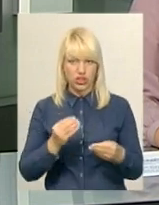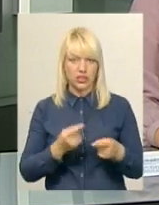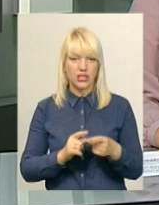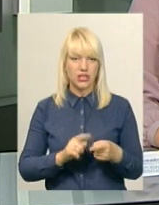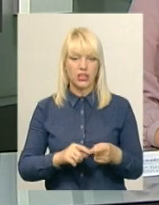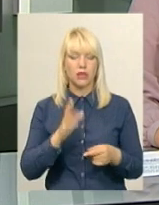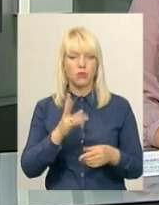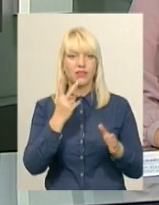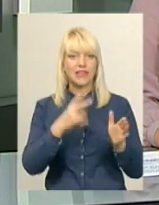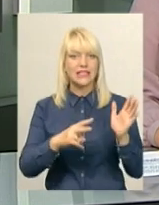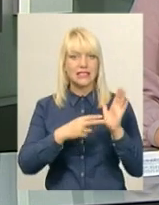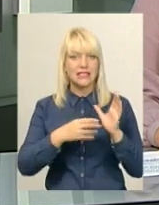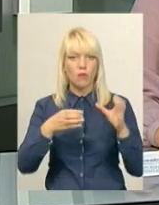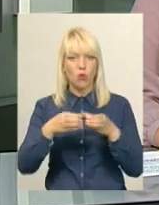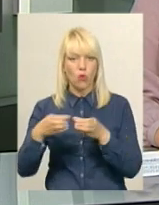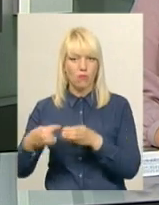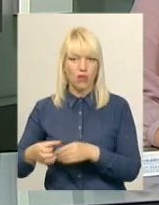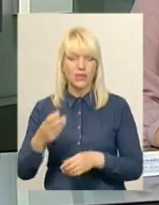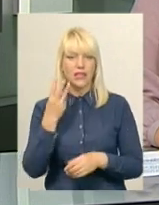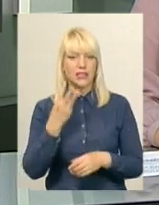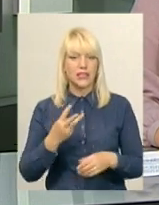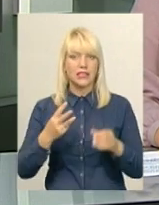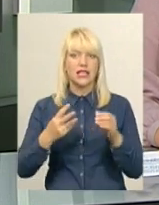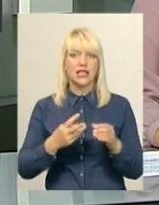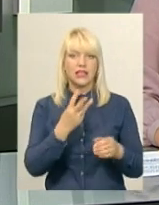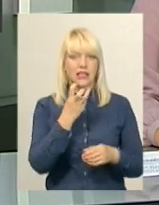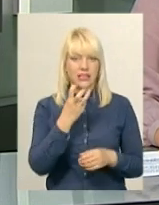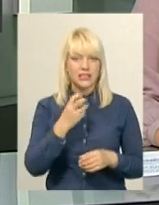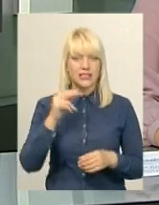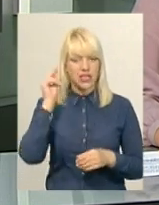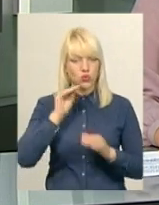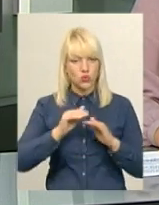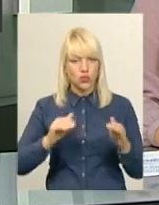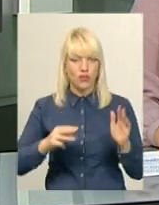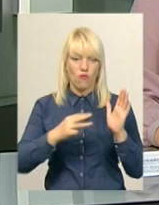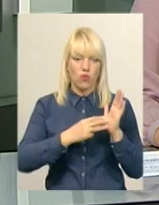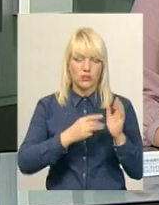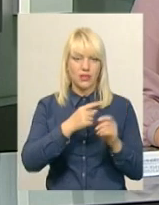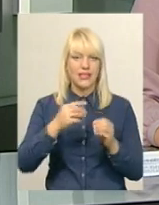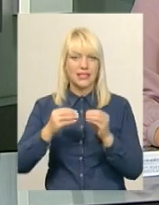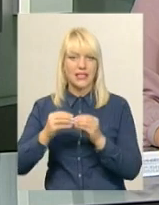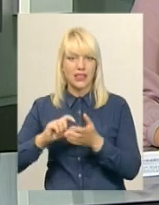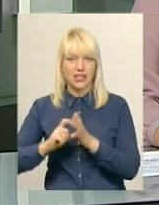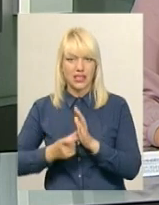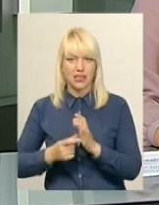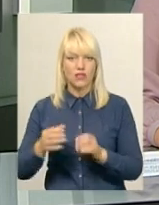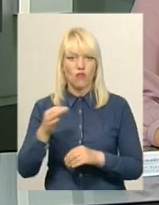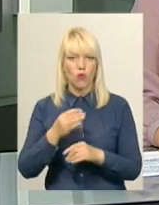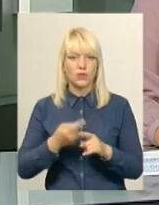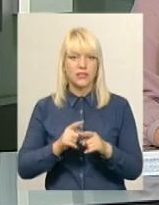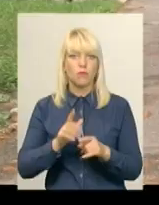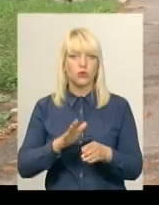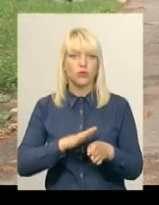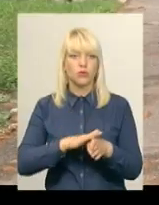команд роїв. Це близько трьох сотень школярів 8-10 класів. Триватиме гра 5 днів. В області вона відбудеться у восьме.